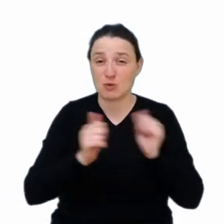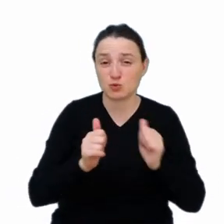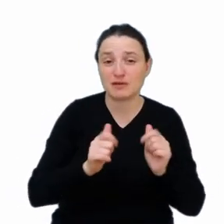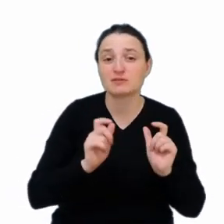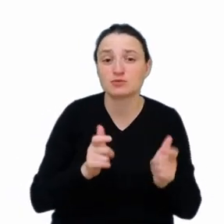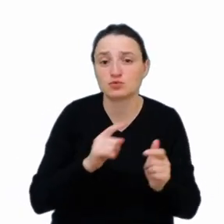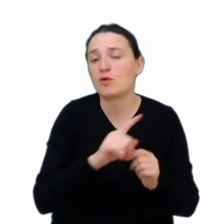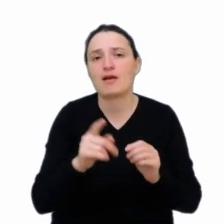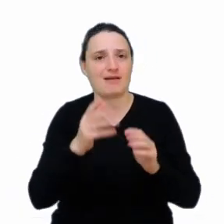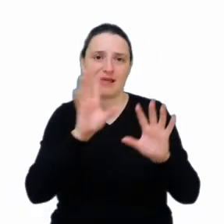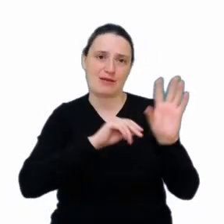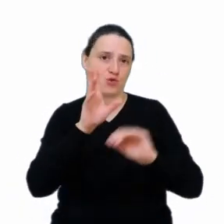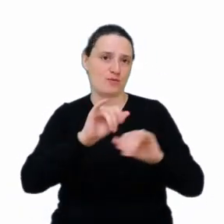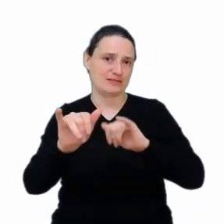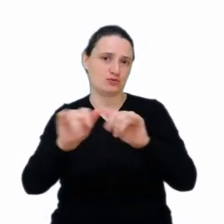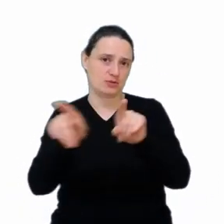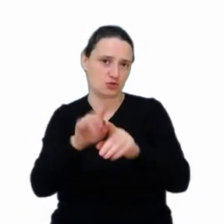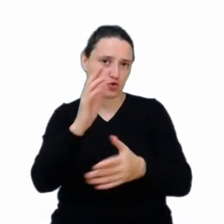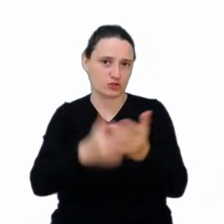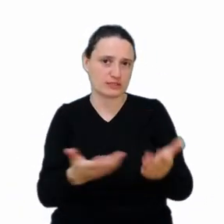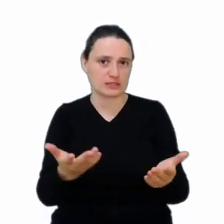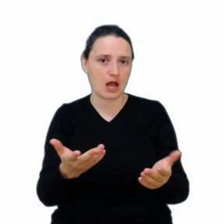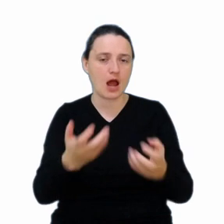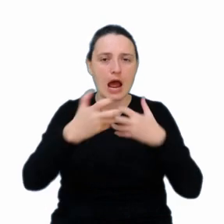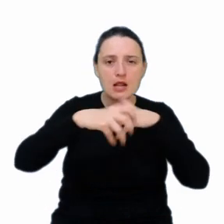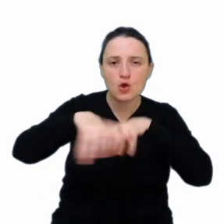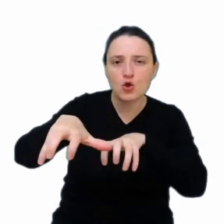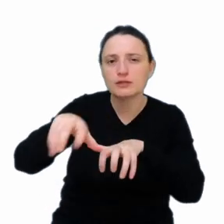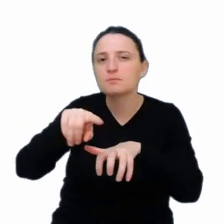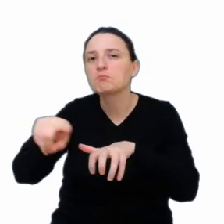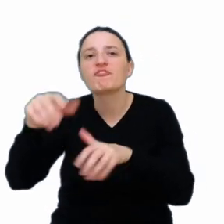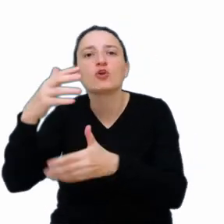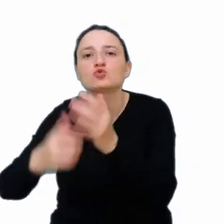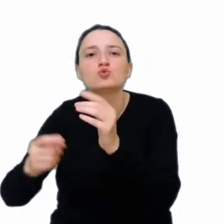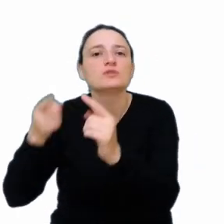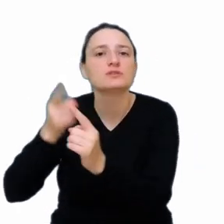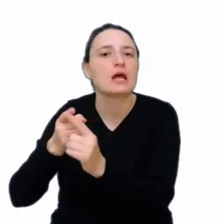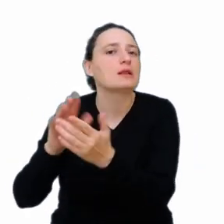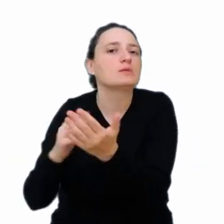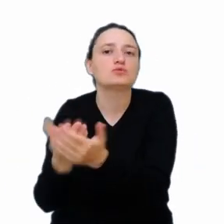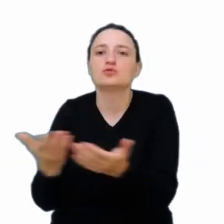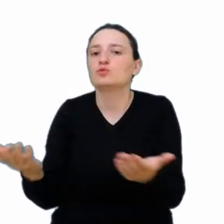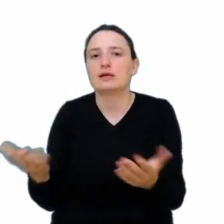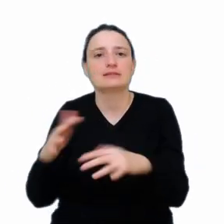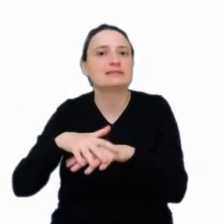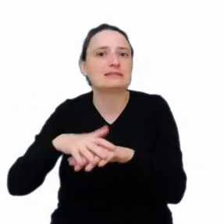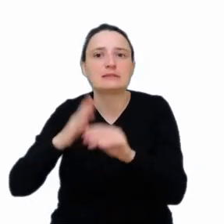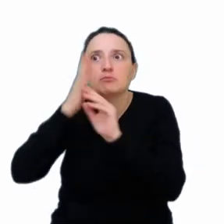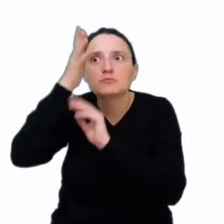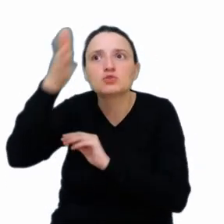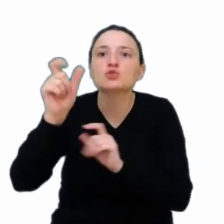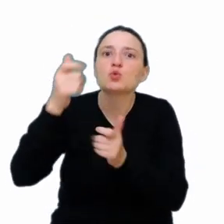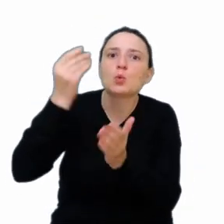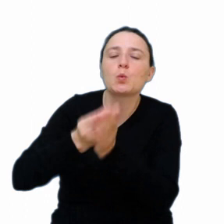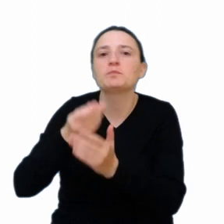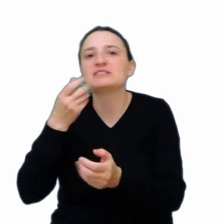i ekonomia, gdzie możemy te wszystkie algorytmy zaimplementować do tego, żeby na przykład stworzyć systemy predykcyjne, co kupić, co sprzedać.